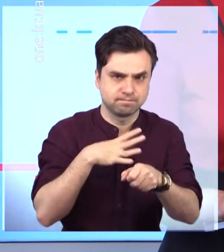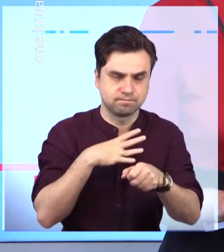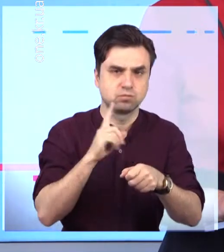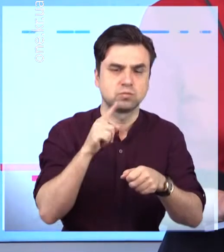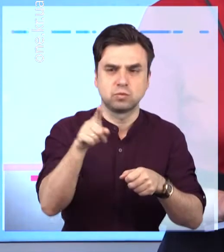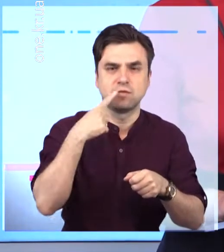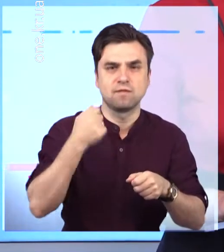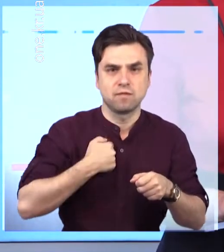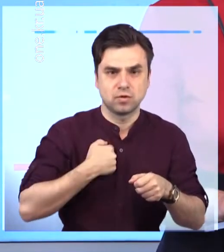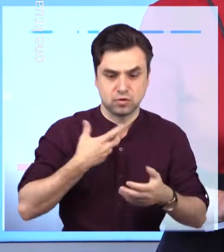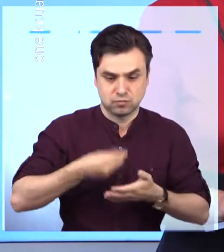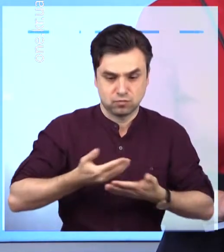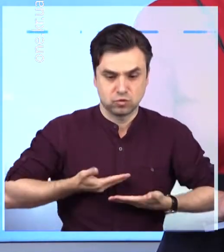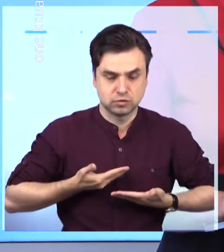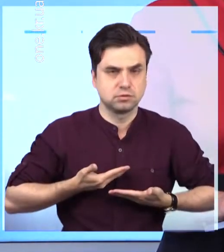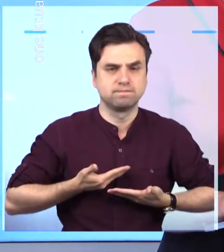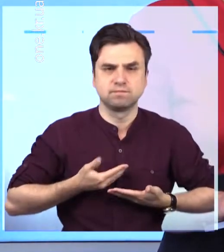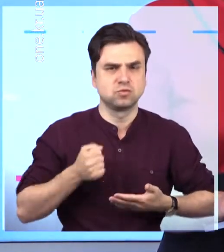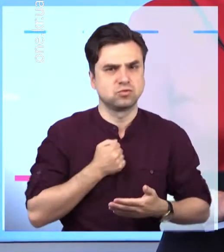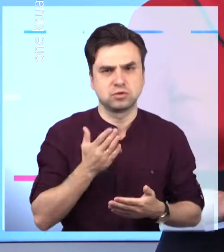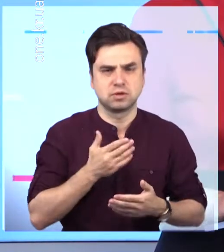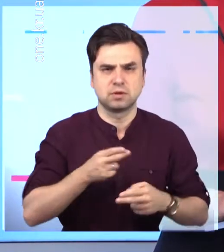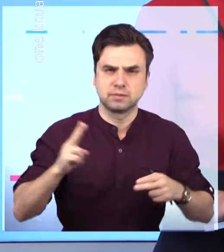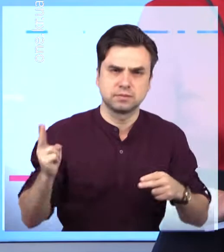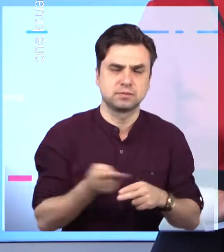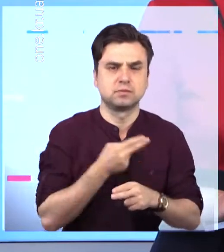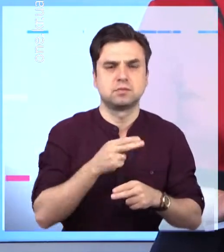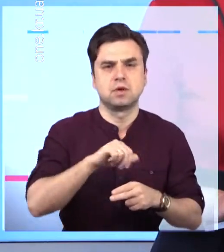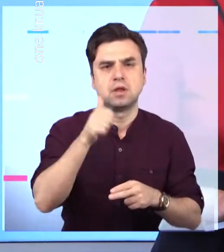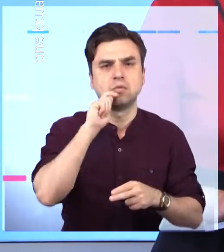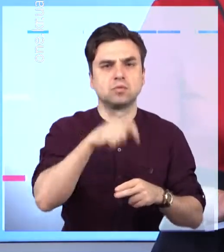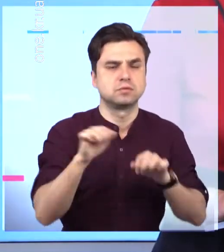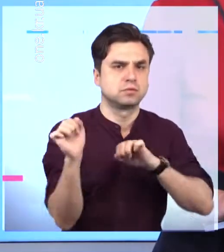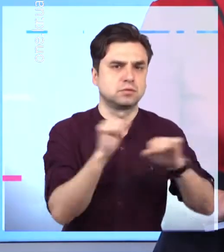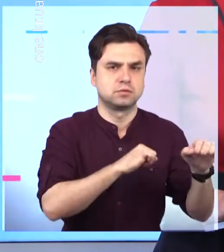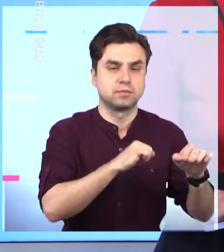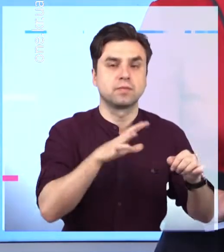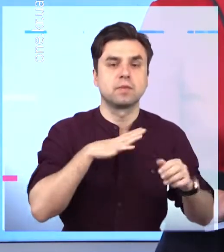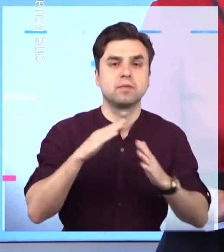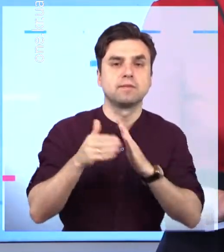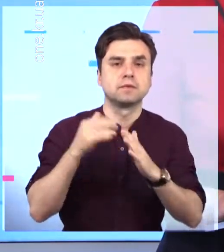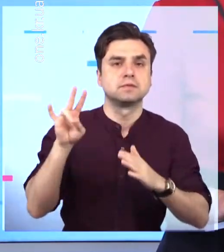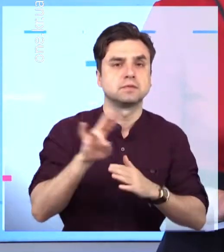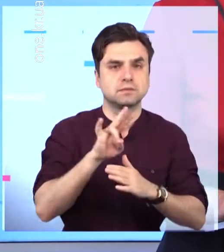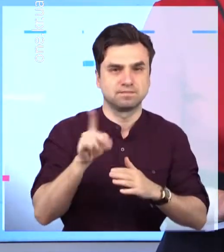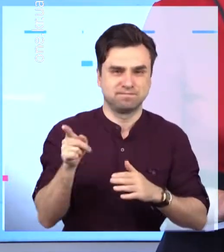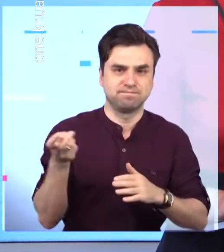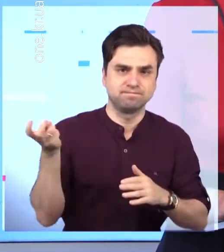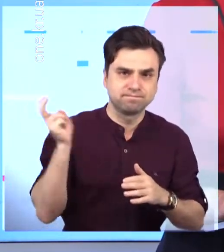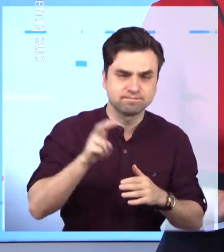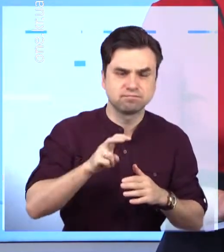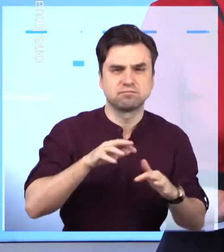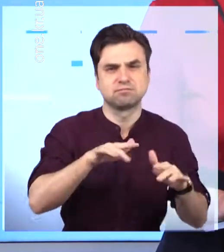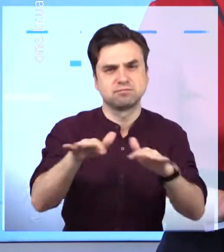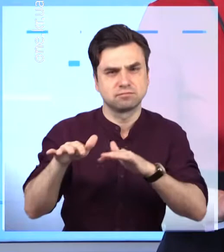які віддали найцінніше, що в них було життя. Наприкінці священники Православної Церкви України провели панахиду на